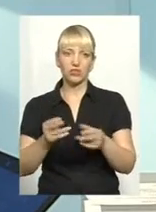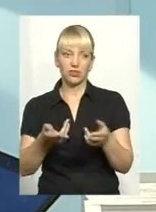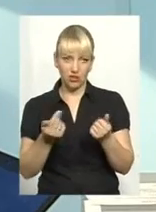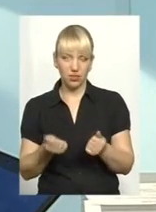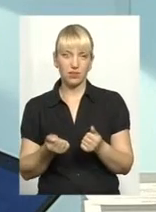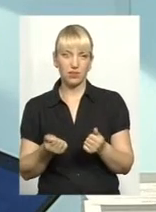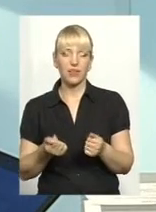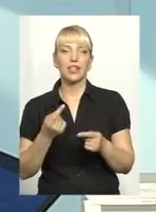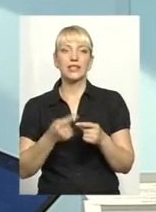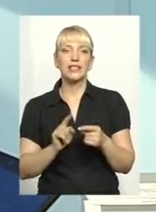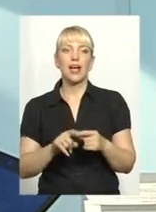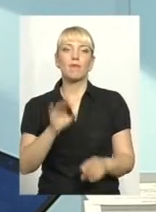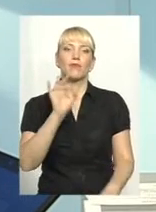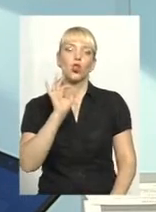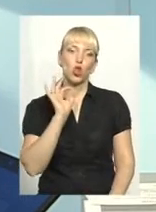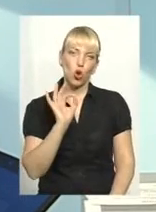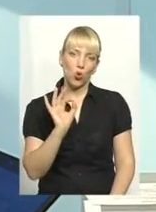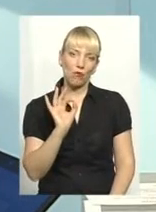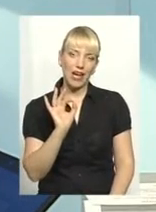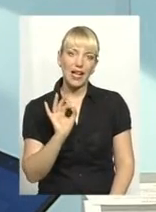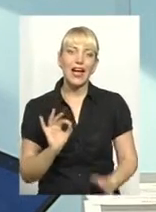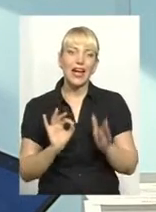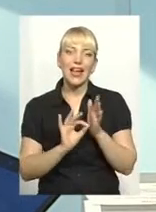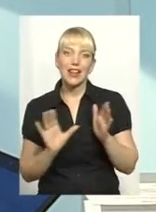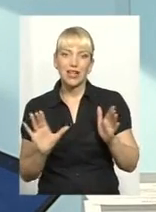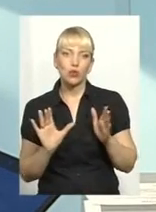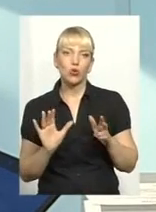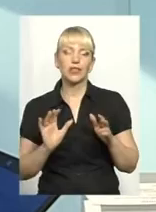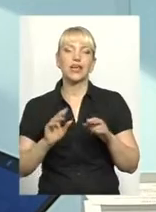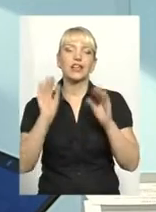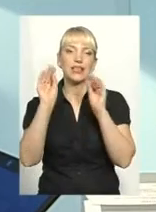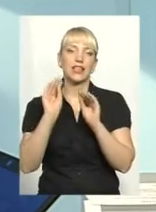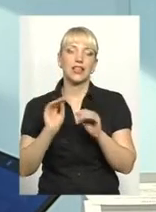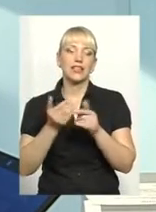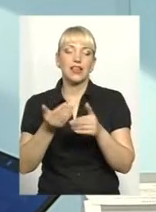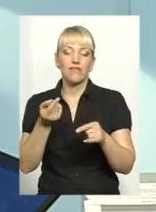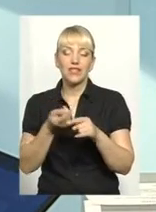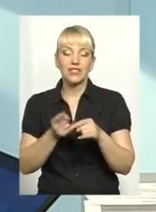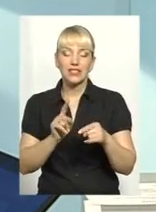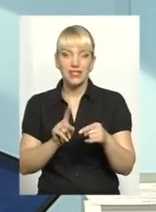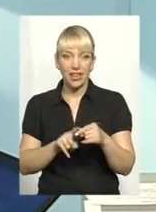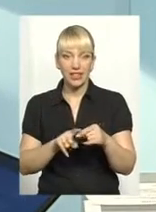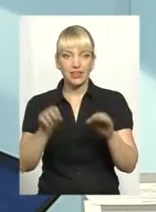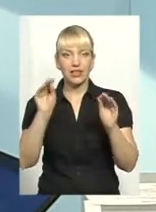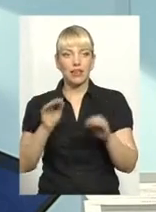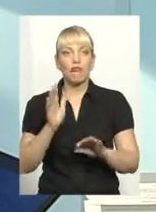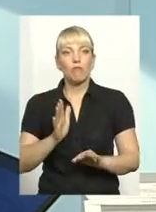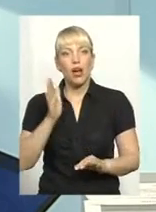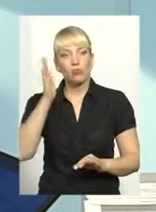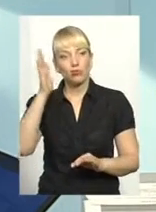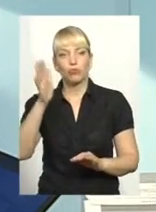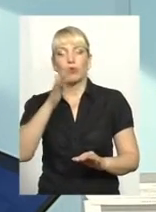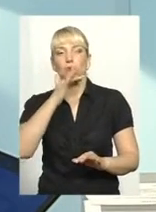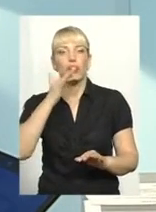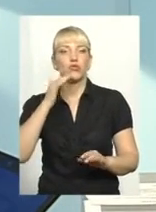нульова електронна декларація. Від цієї декларації в майбутньому буде залежати дуже